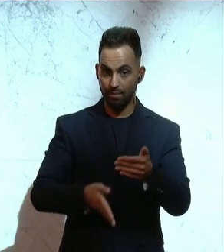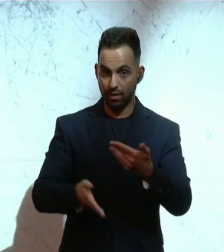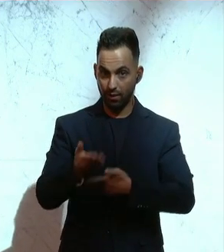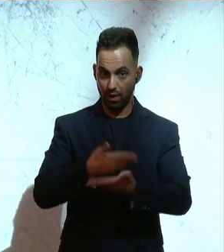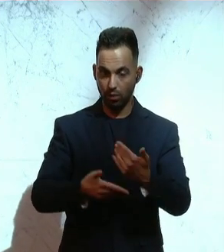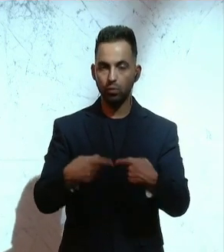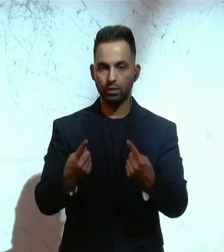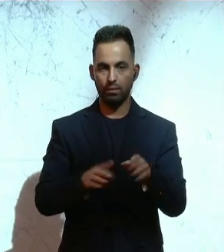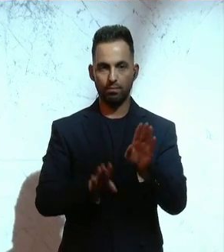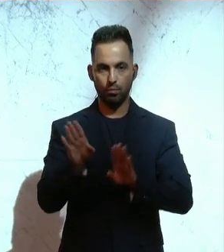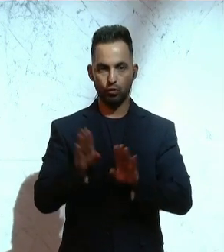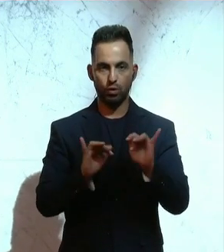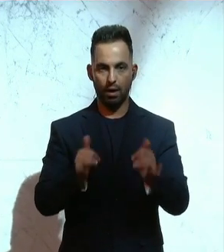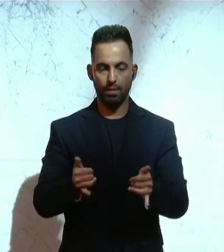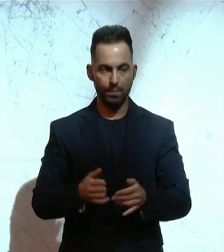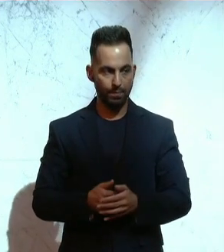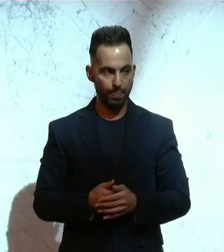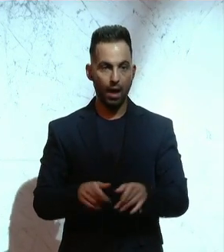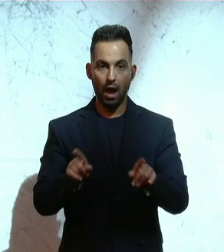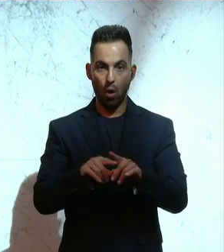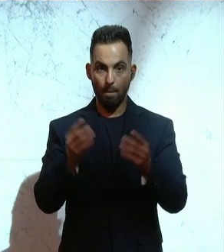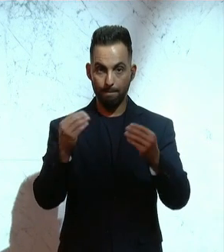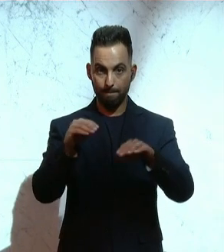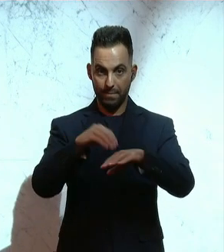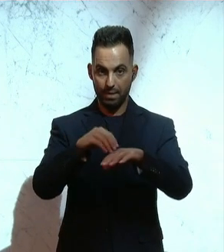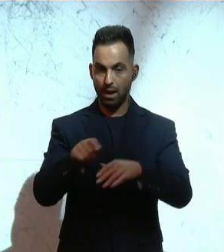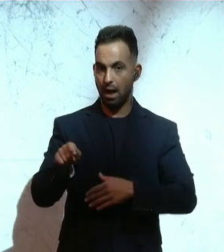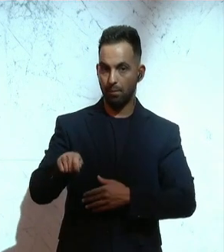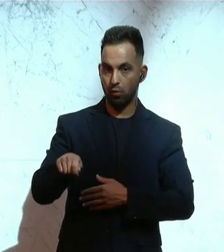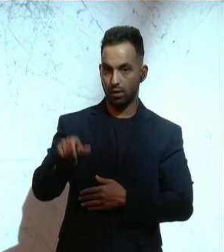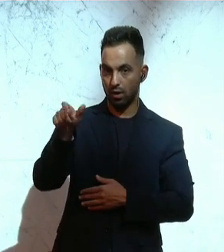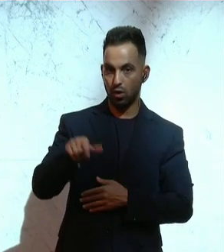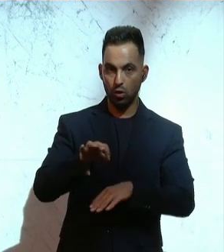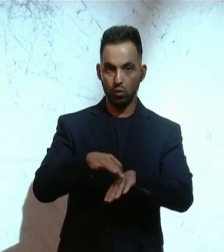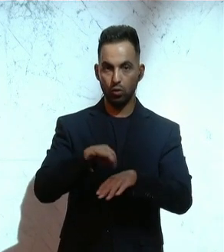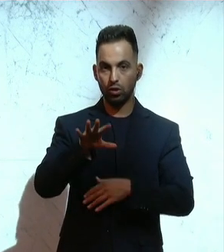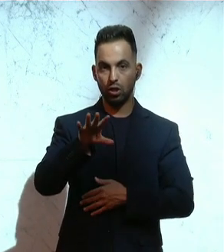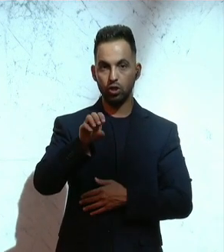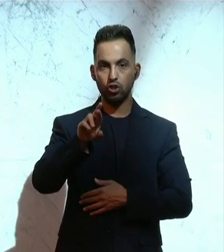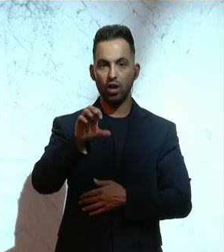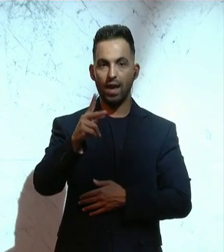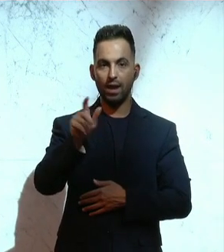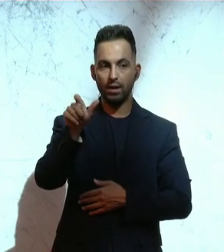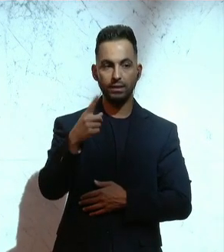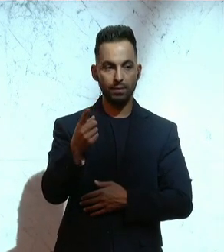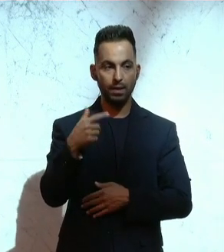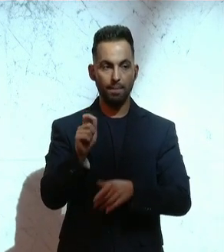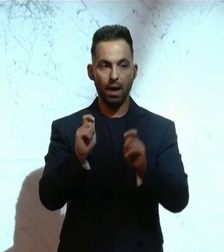unserer Beratungen zur Abstimmung. Weiter steile ich mit, dass der Abgeordnete Dr. Scherack beantragt hat, den